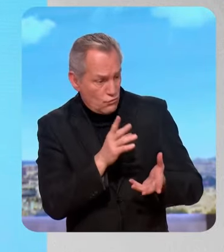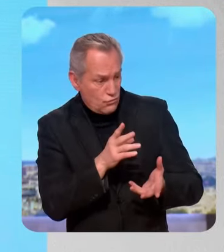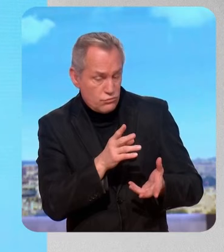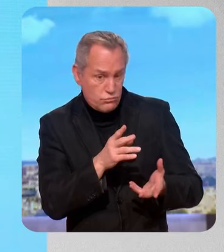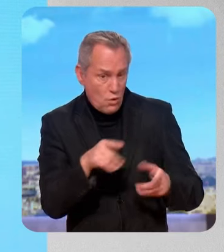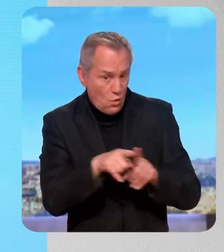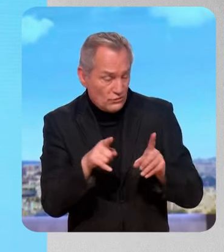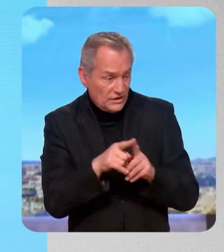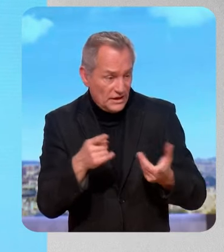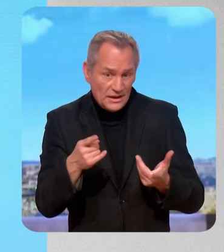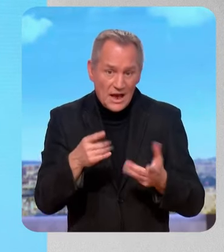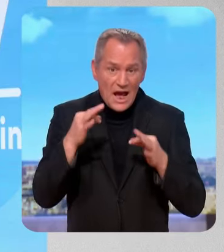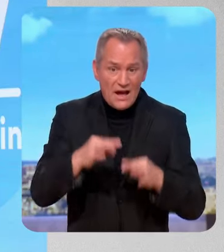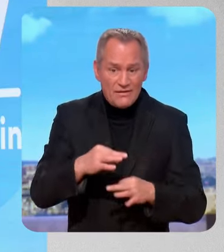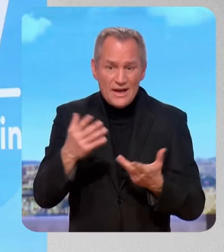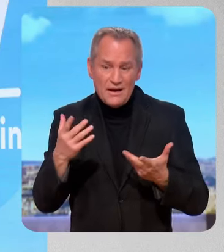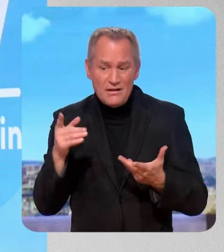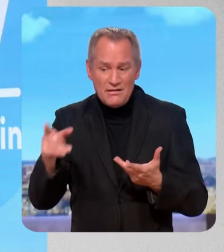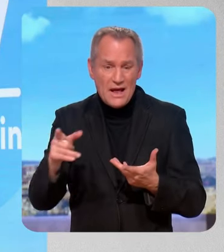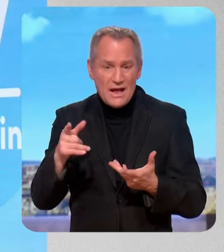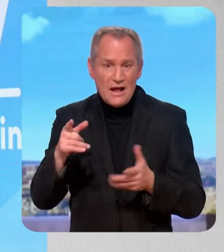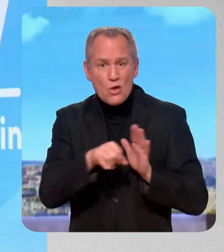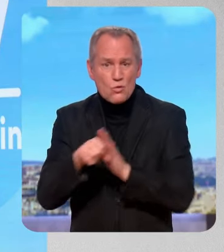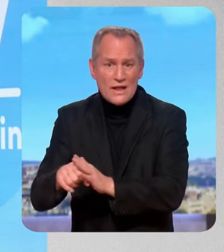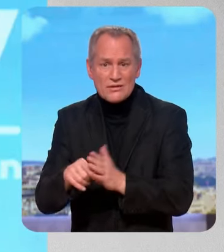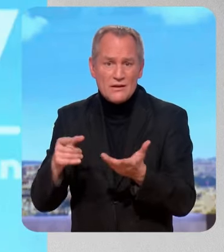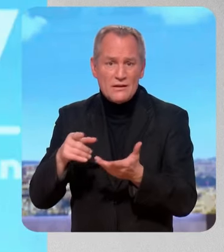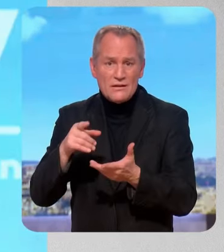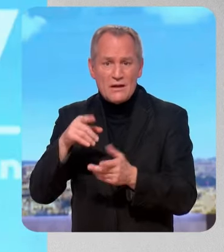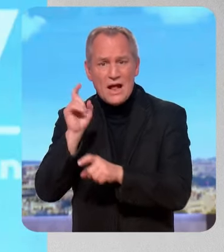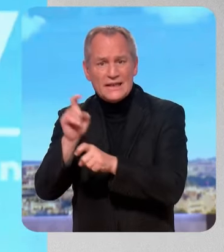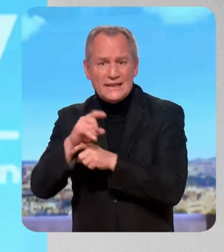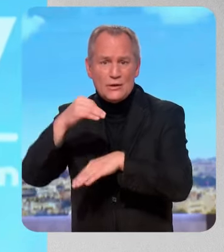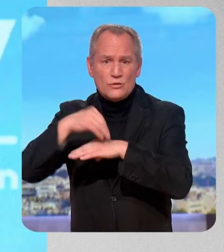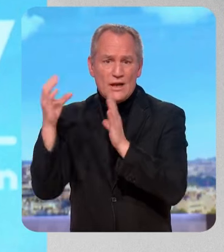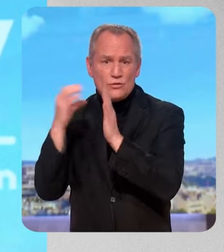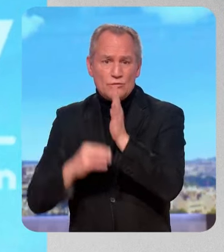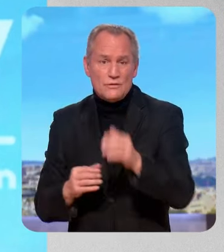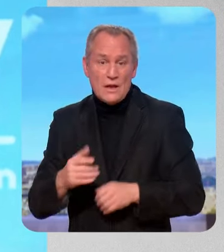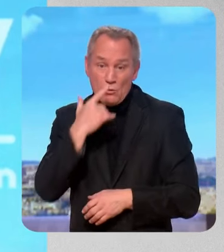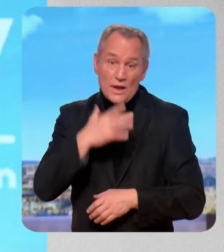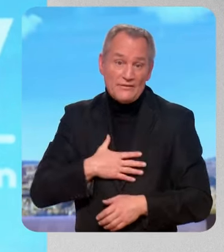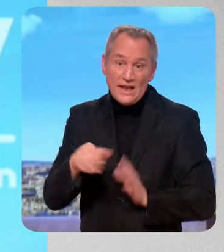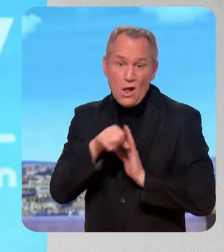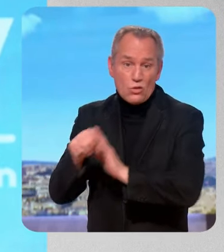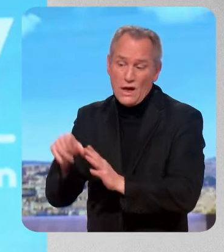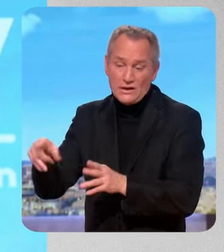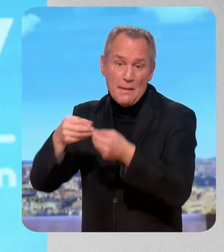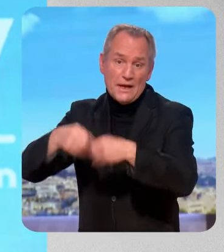Vous dénoncez, vous, cette remise en cause de la droite du Conseil constitutionnel ? Oui, je crois qu'on a une droite qui a perdu toute boussole.